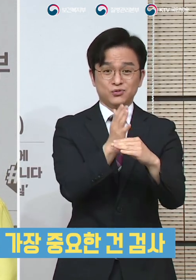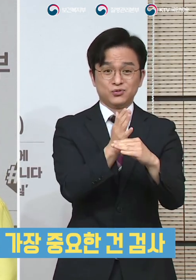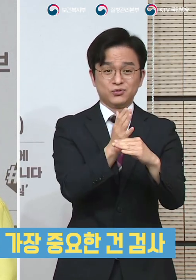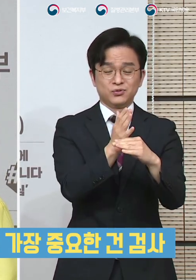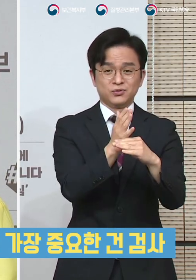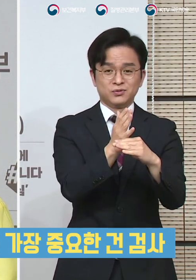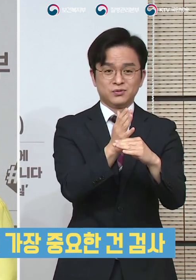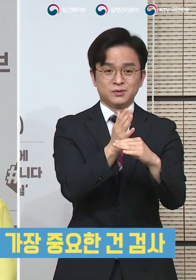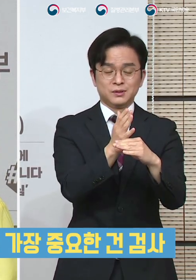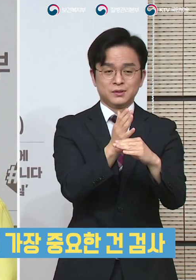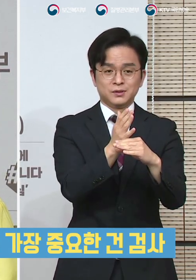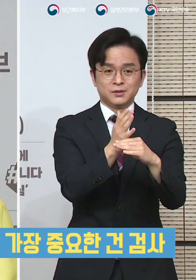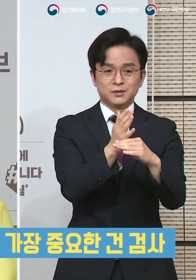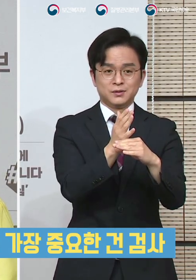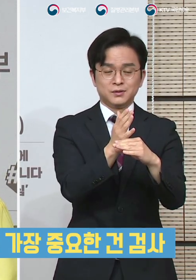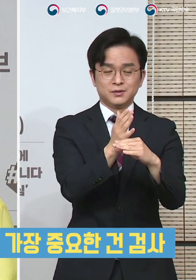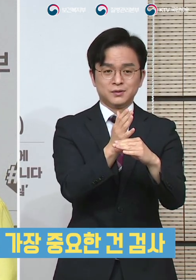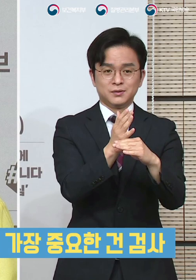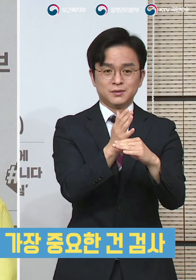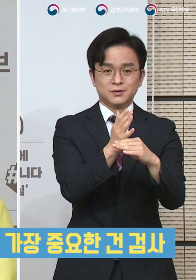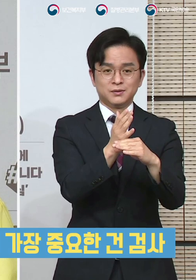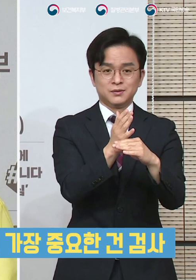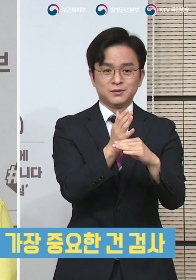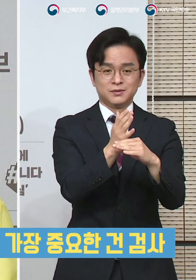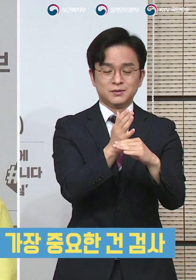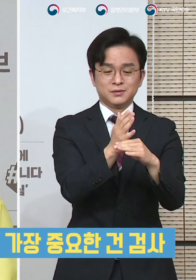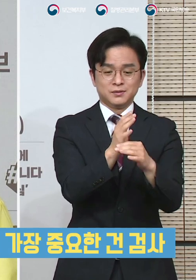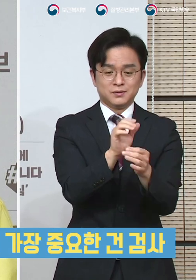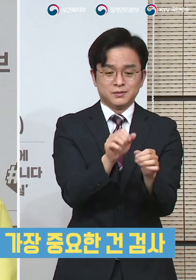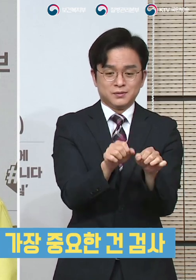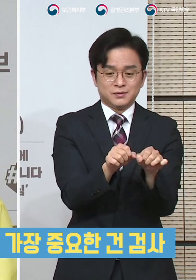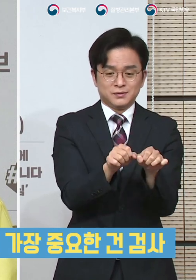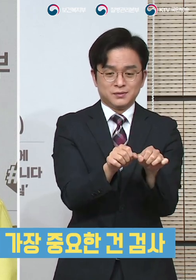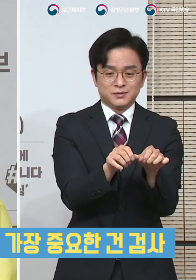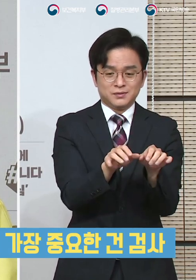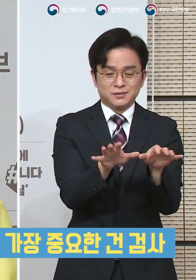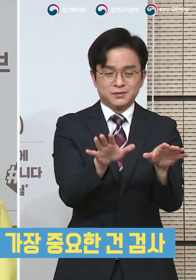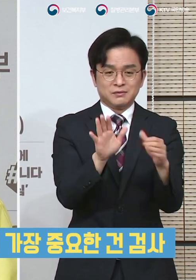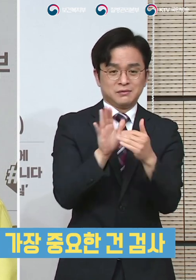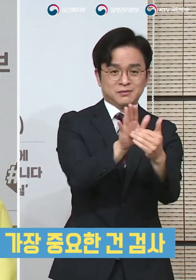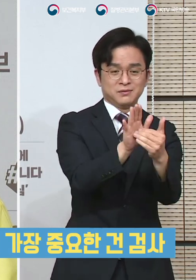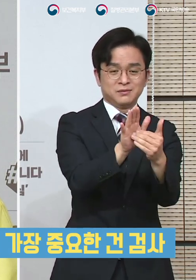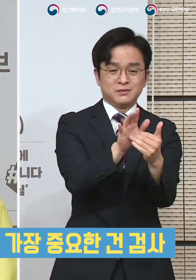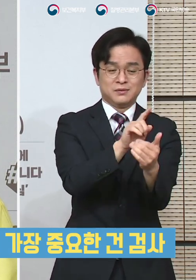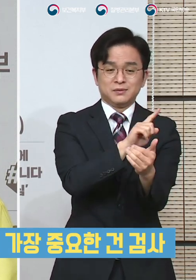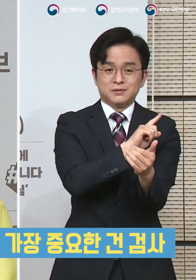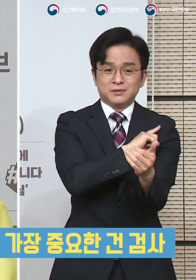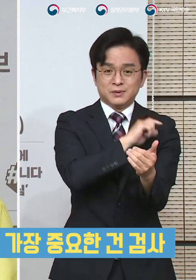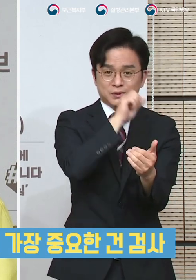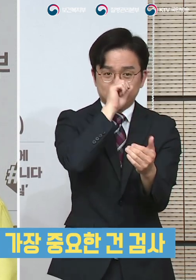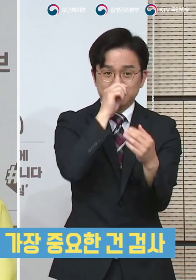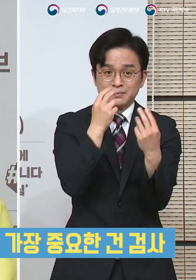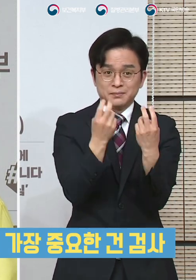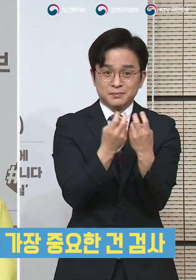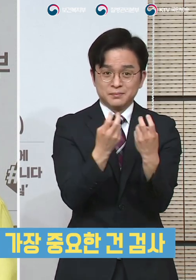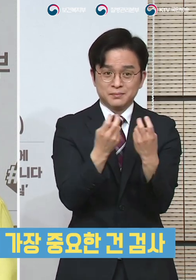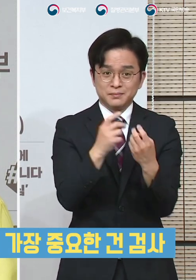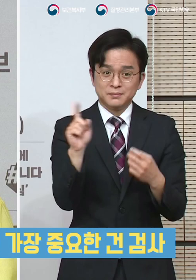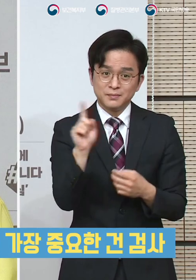큰 확산이 되지 않도록 하는 가장 중요한 부분은